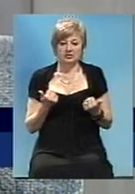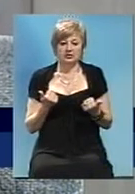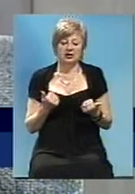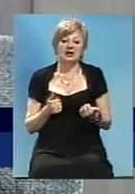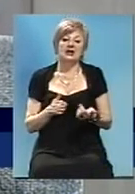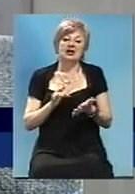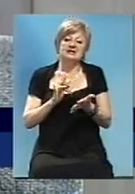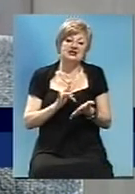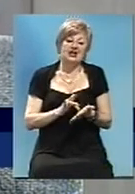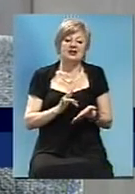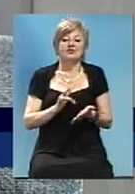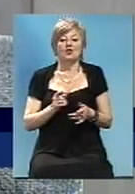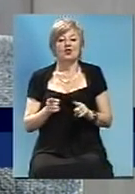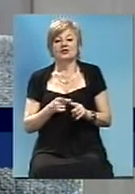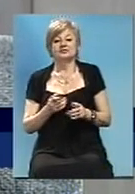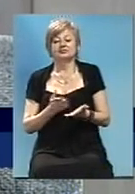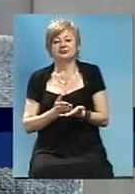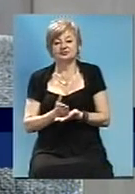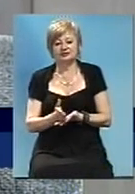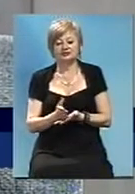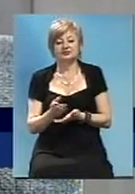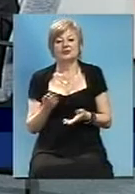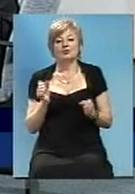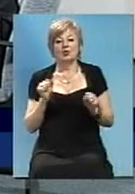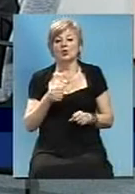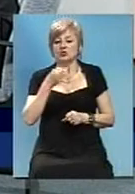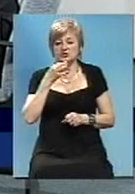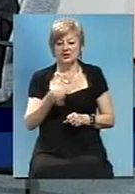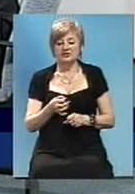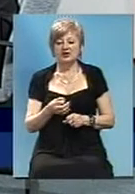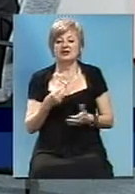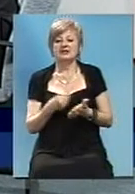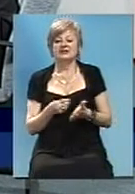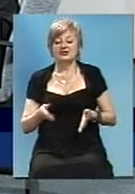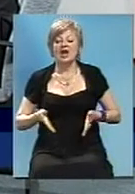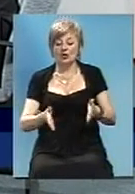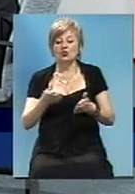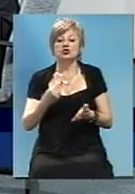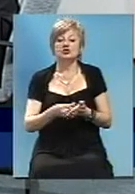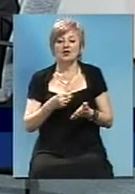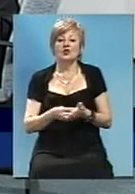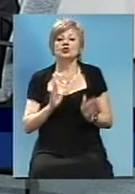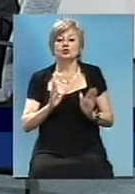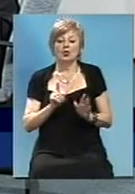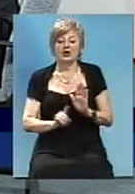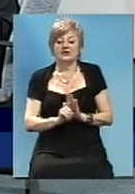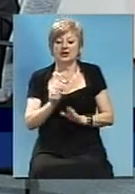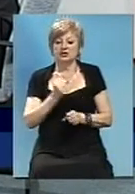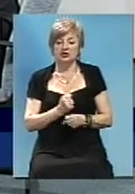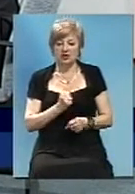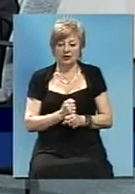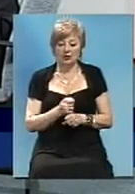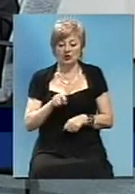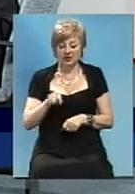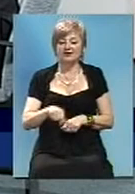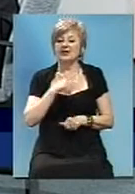нецелевого назначения, могу сказать одно. Дорожный фонд в этом году только заработал, и в этом